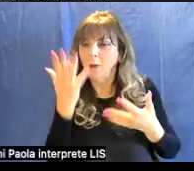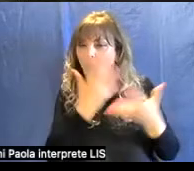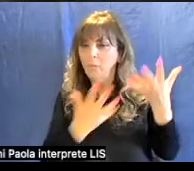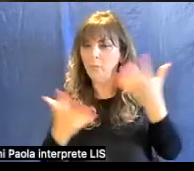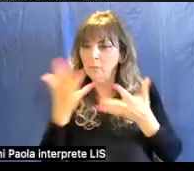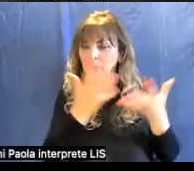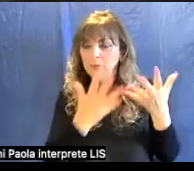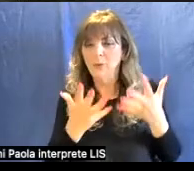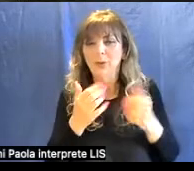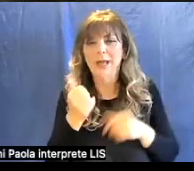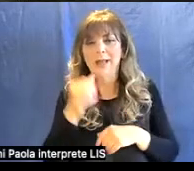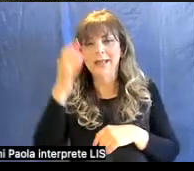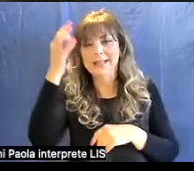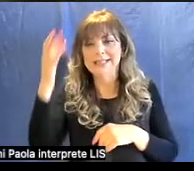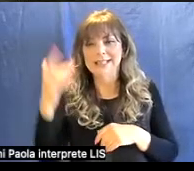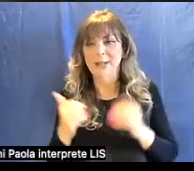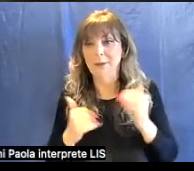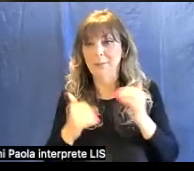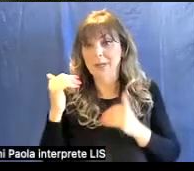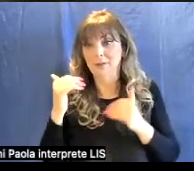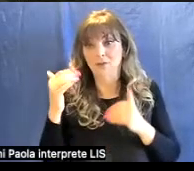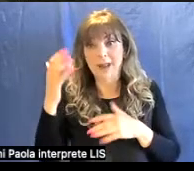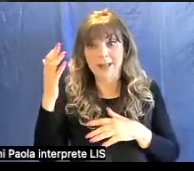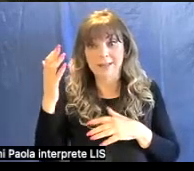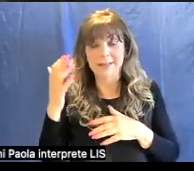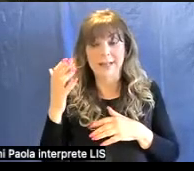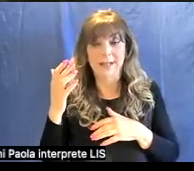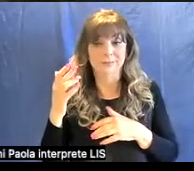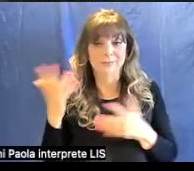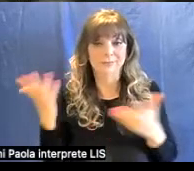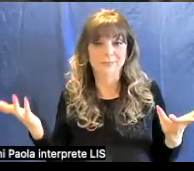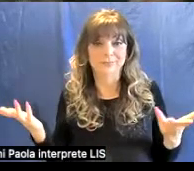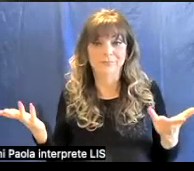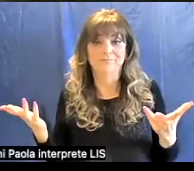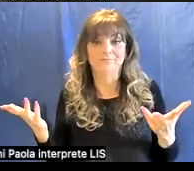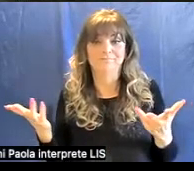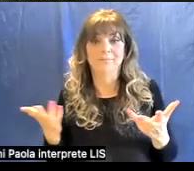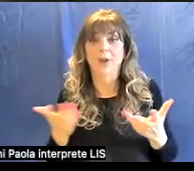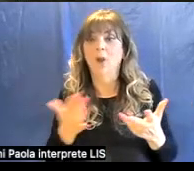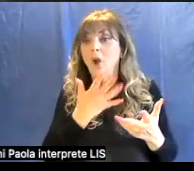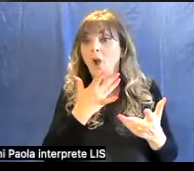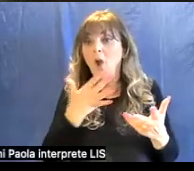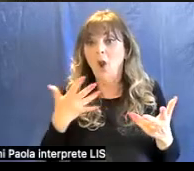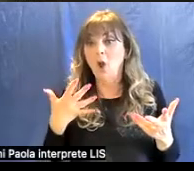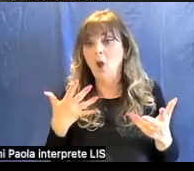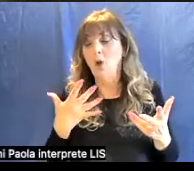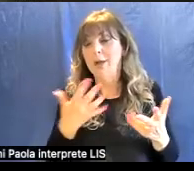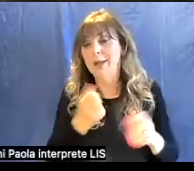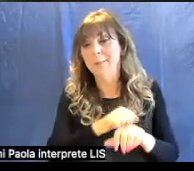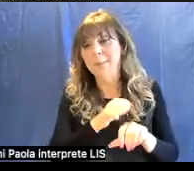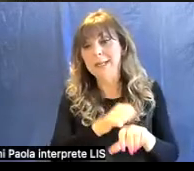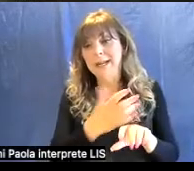anche se nella maggior parte dei casi il colore di un minerale è abbastanza caratteristico.